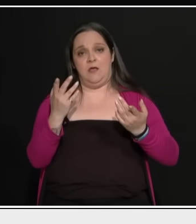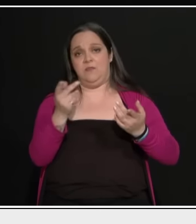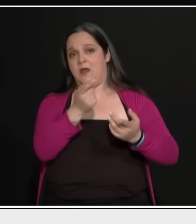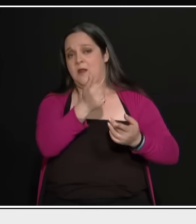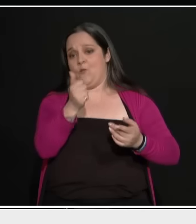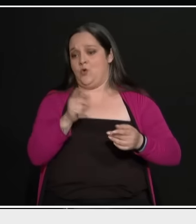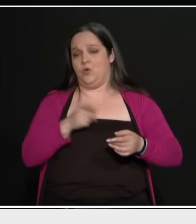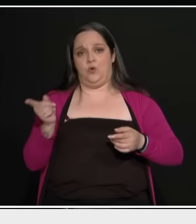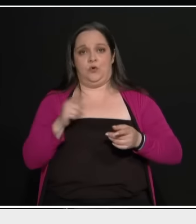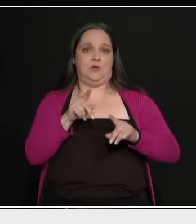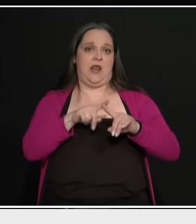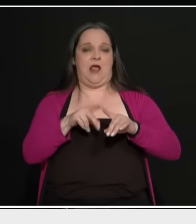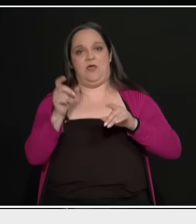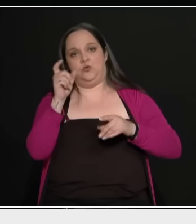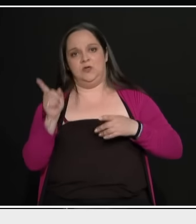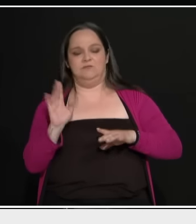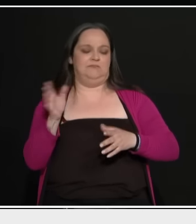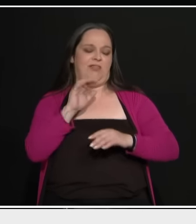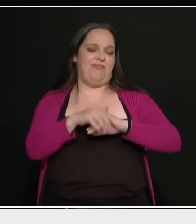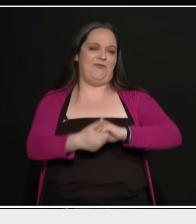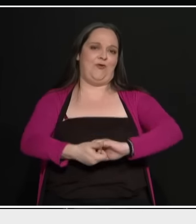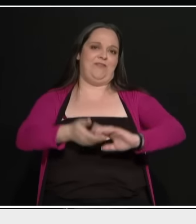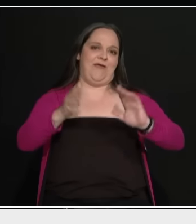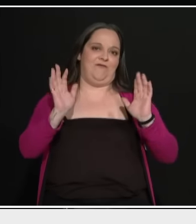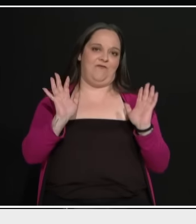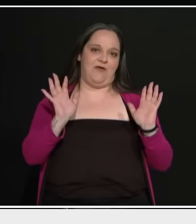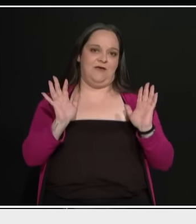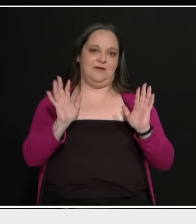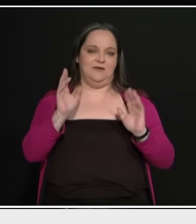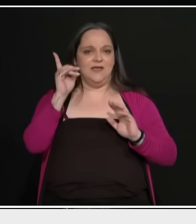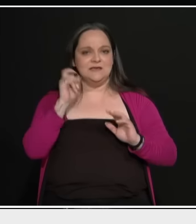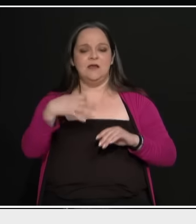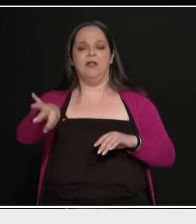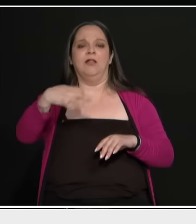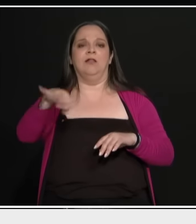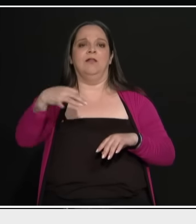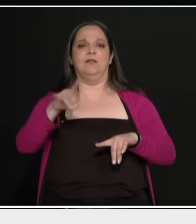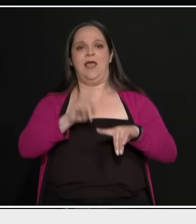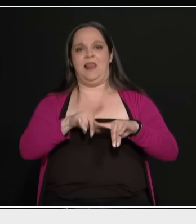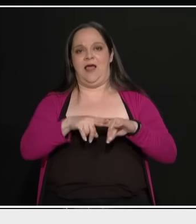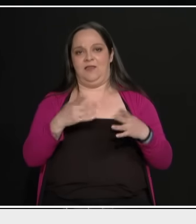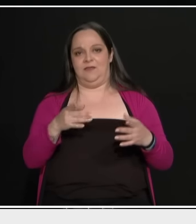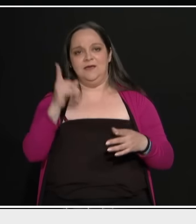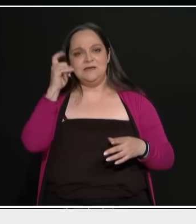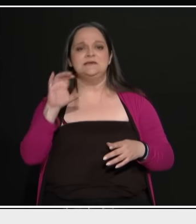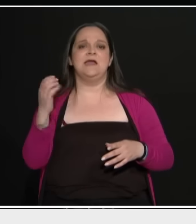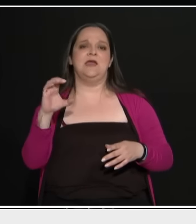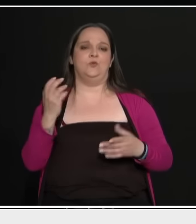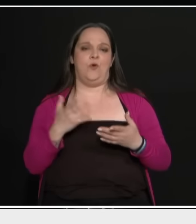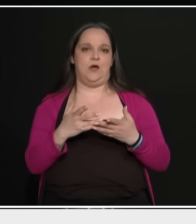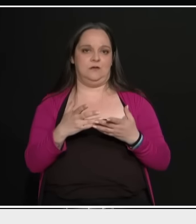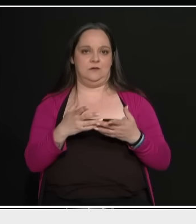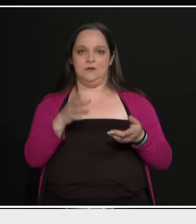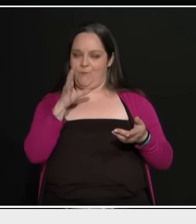Δεν τον νοιάζει αυτόν και αφού ξέρουν ότι η Ελλάδα είναι αδύναμη. Δηλαδή πράγματι